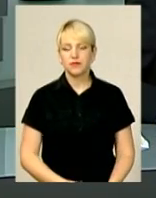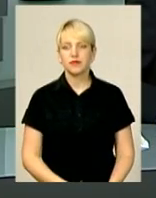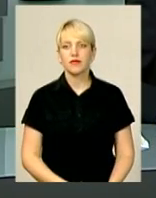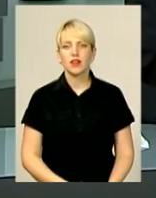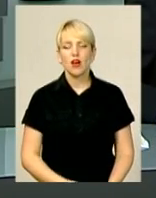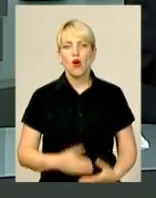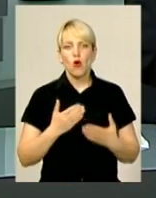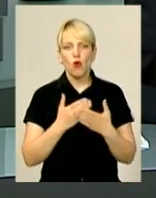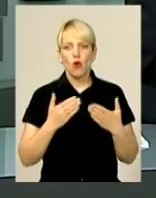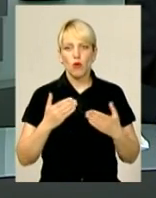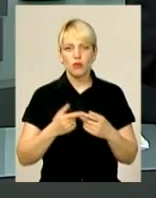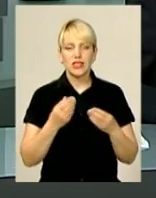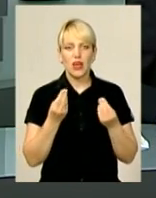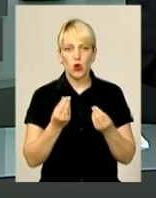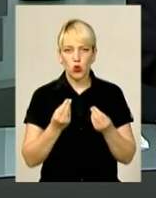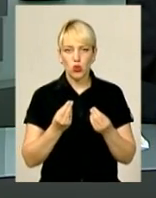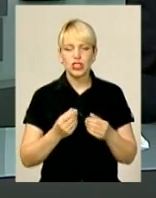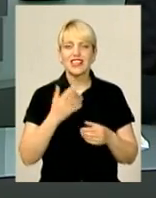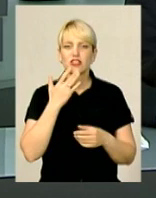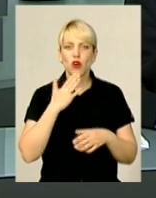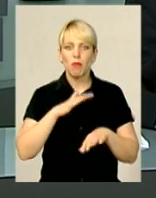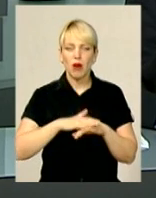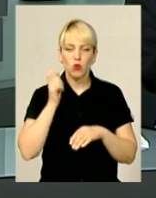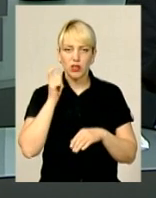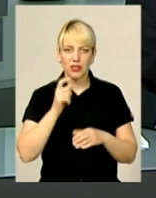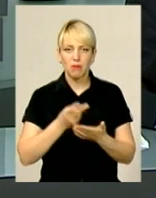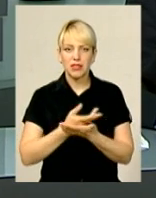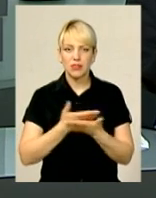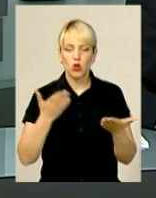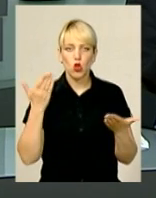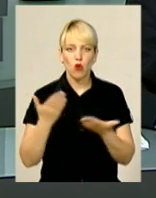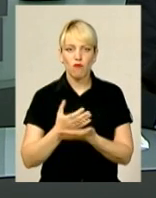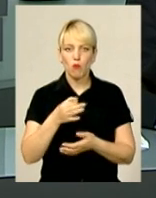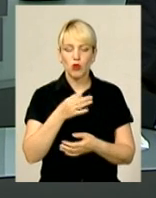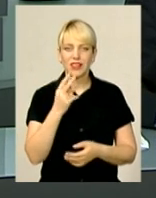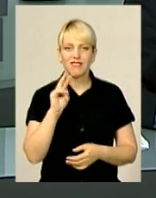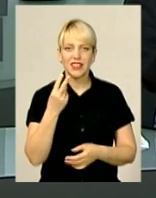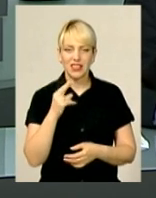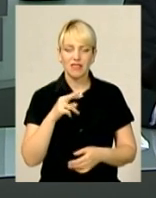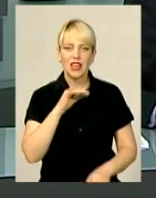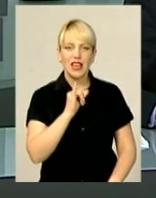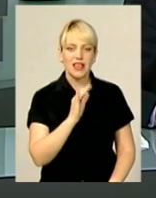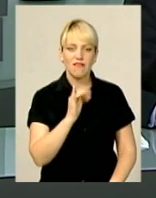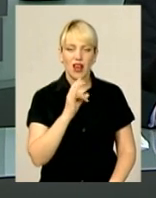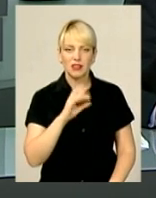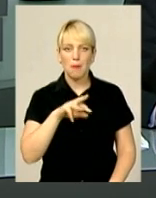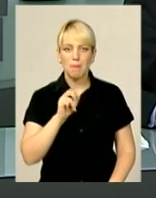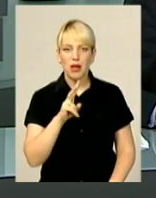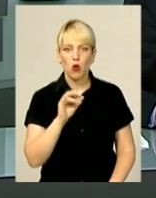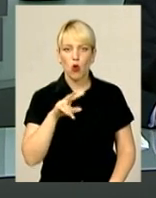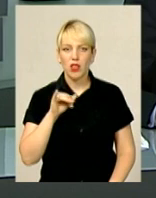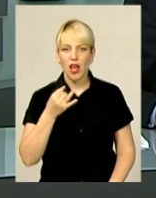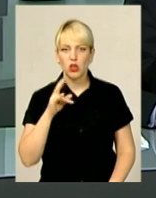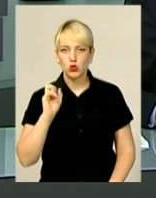грошей Національного банку України презентували нову монету номіналом 2 гривні Іван Миколайчук. Про це повідомляють у пресслужбі